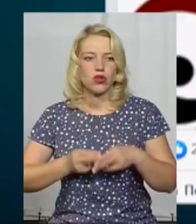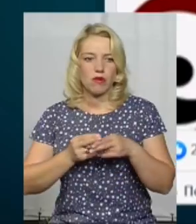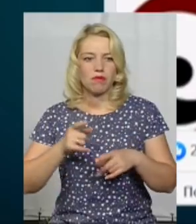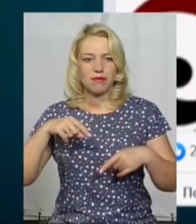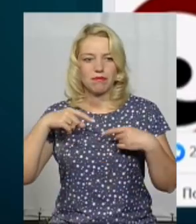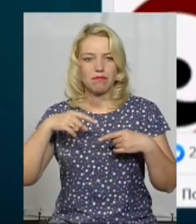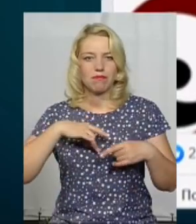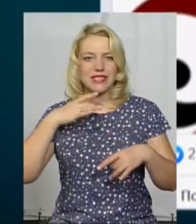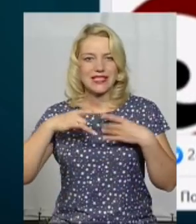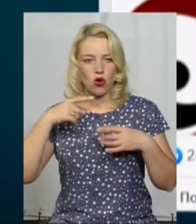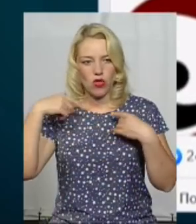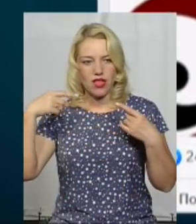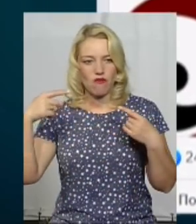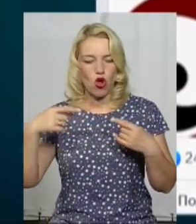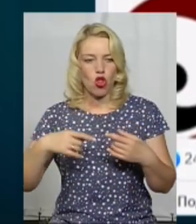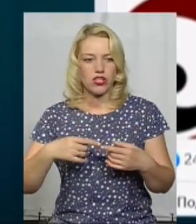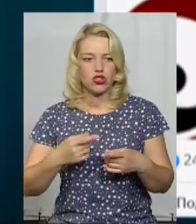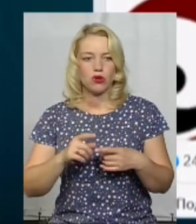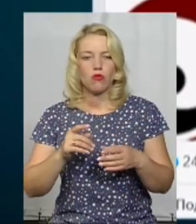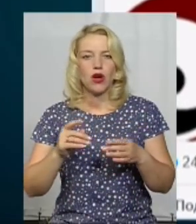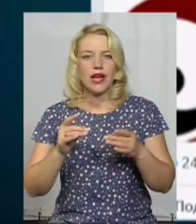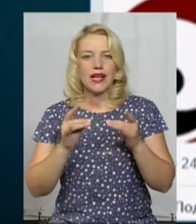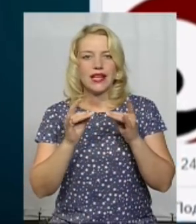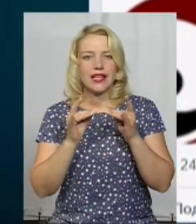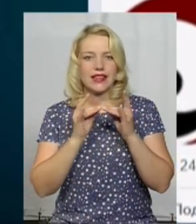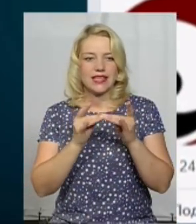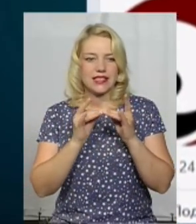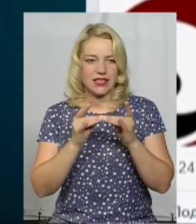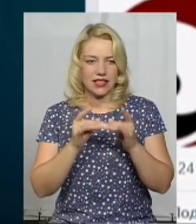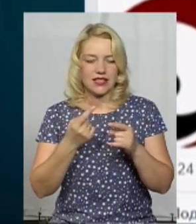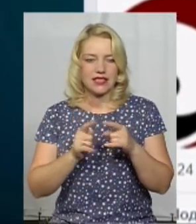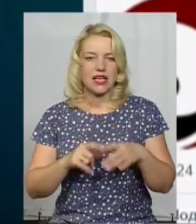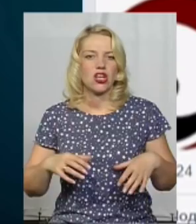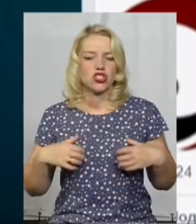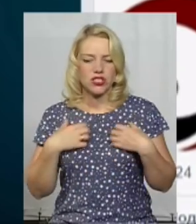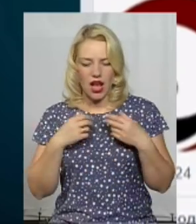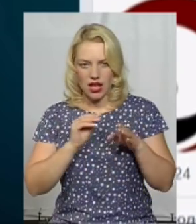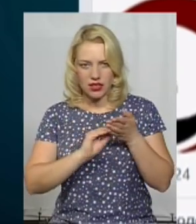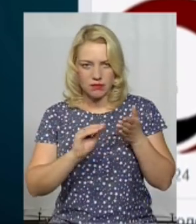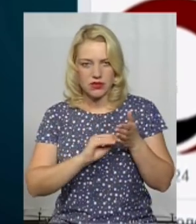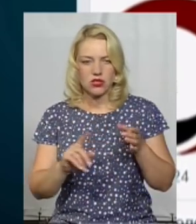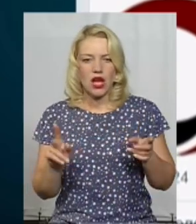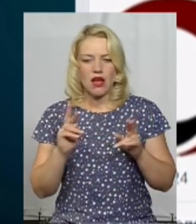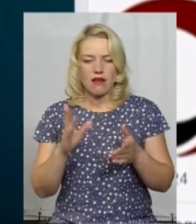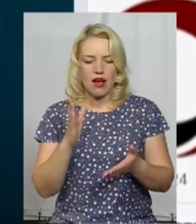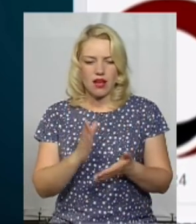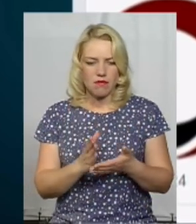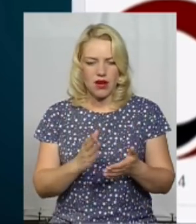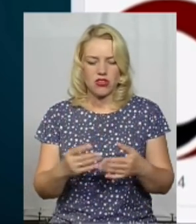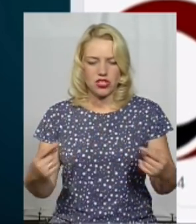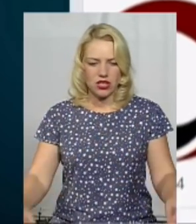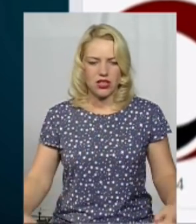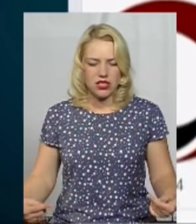психоневрологічному диспансері. Цитую. Це жах. Як можна, маючи крісла колісні,